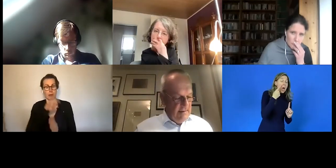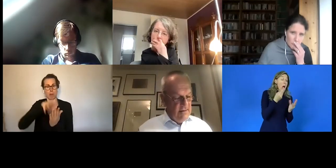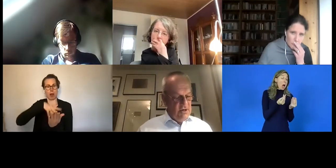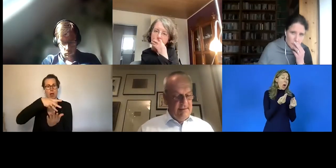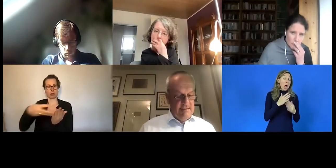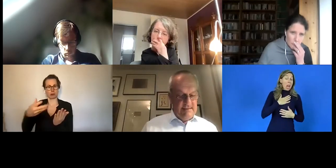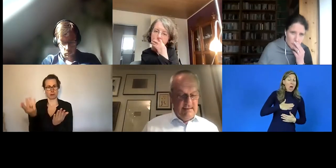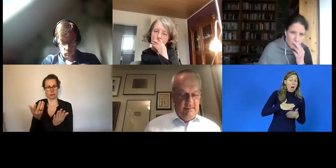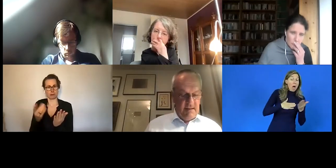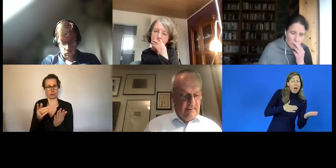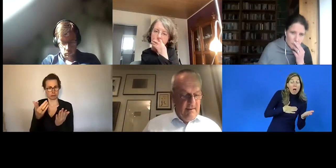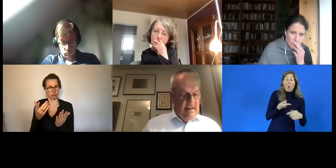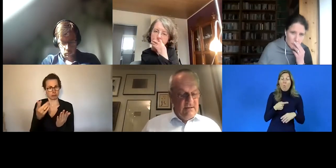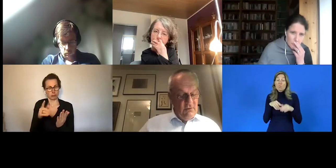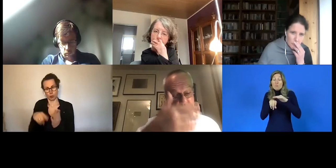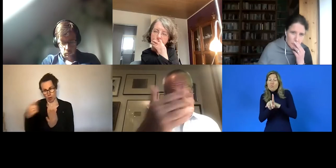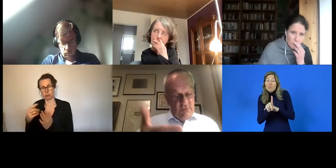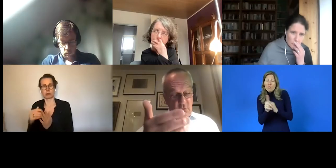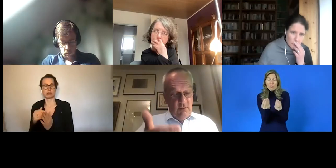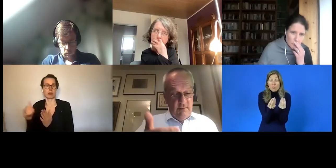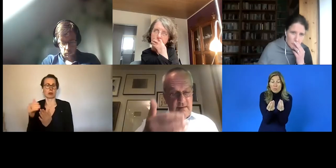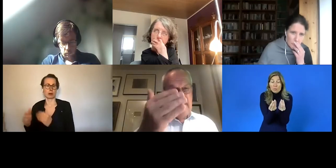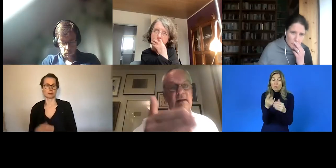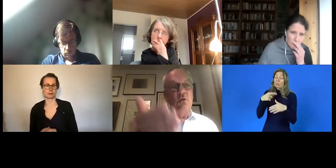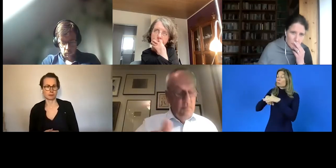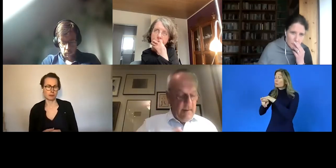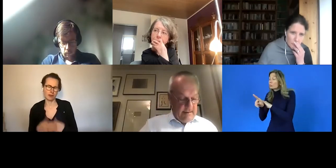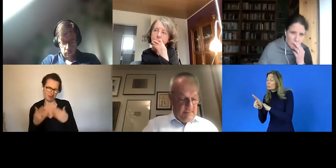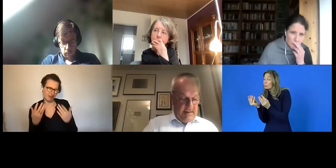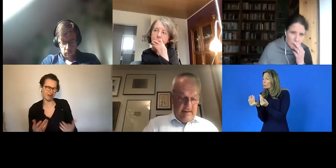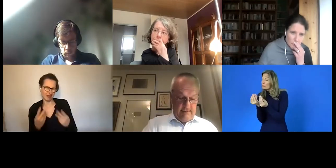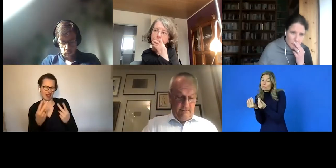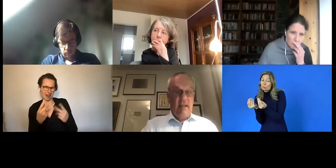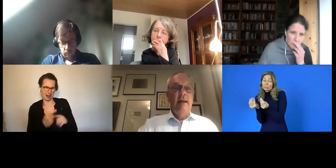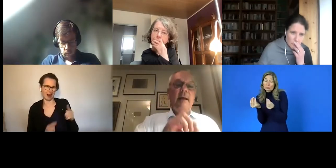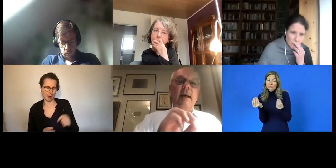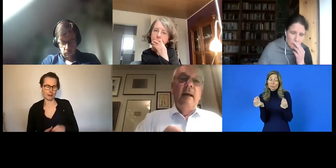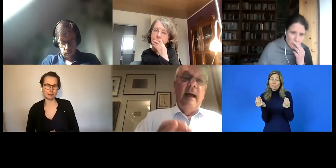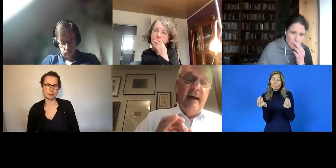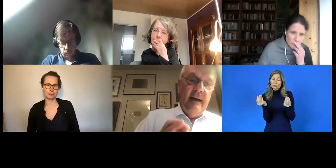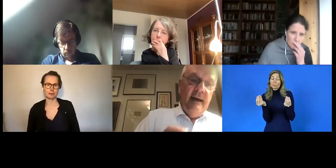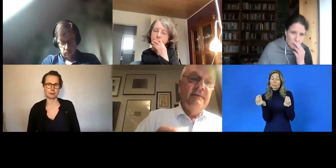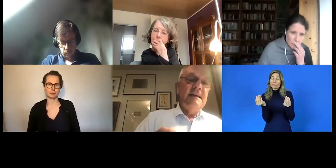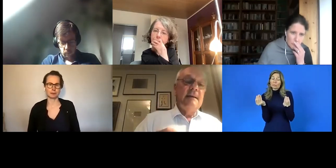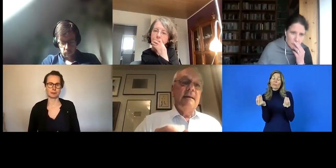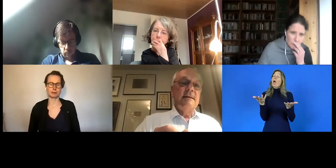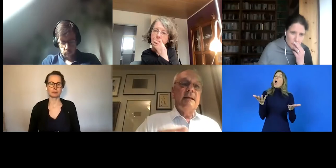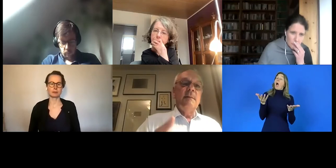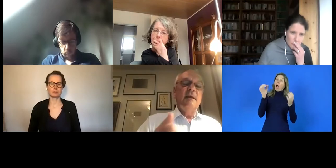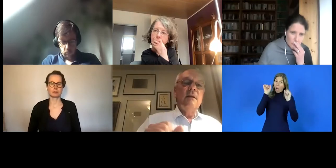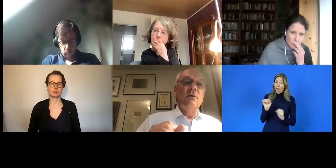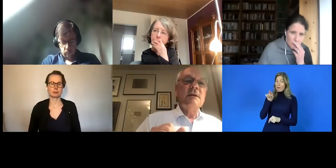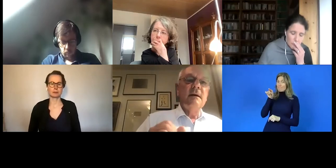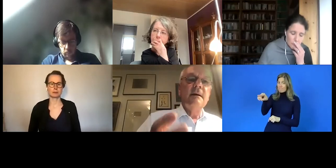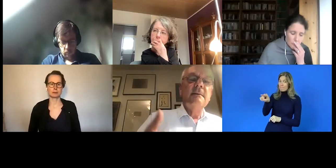ein entscheidendes Element. Also so den Übergang begleiten. Ein wesentliches